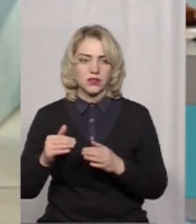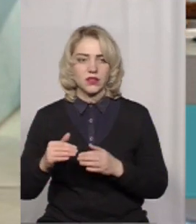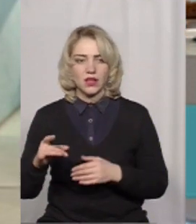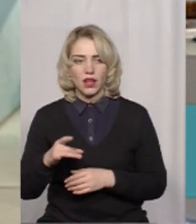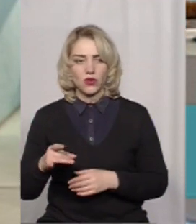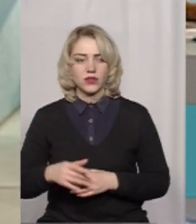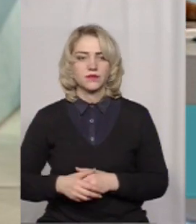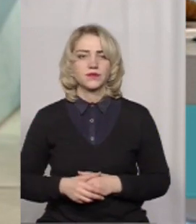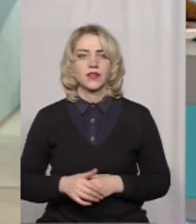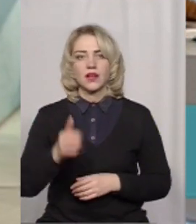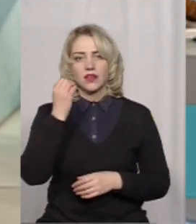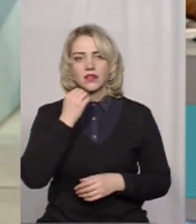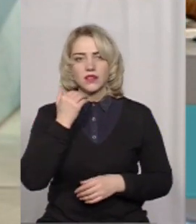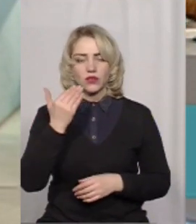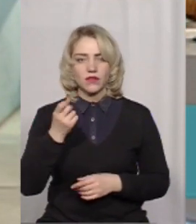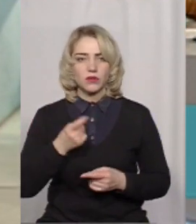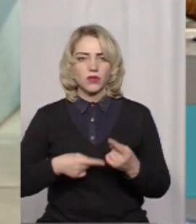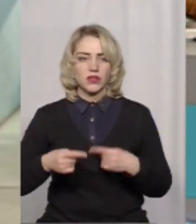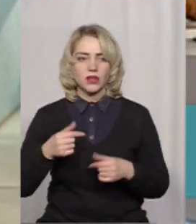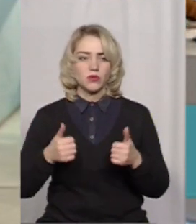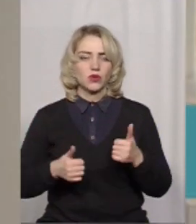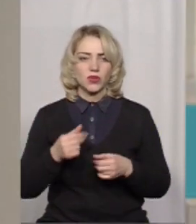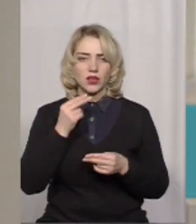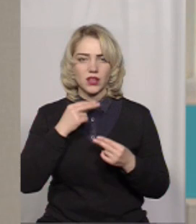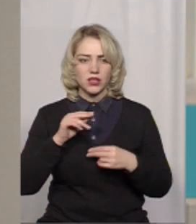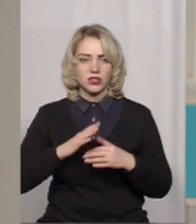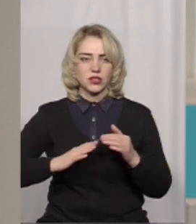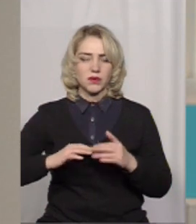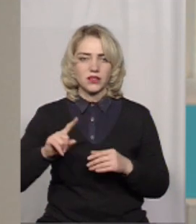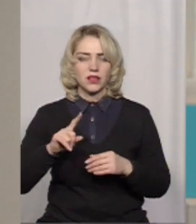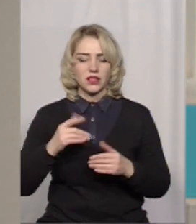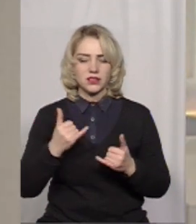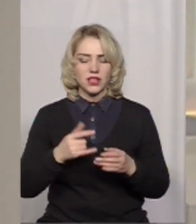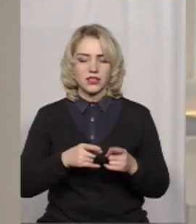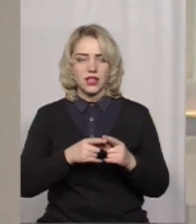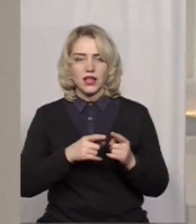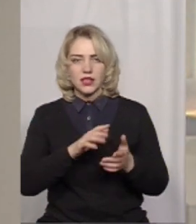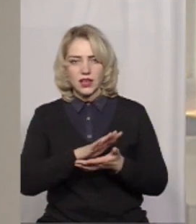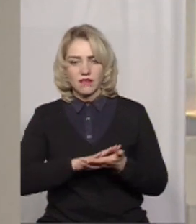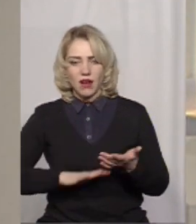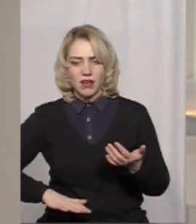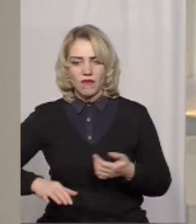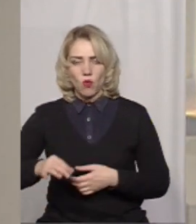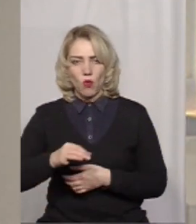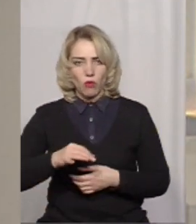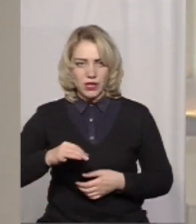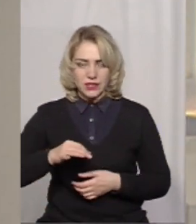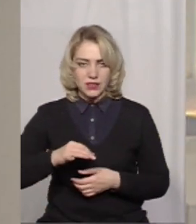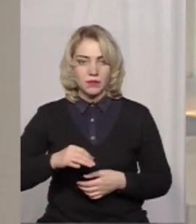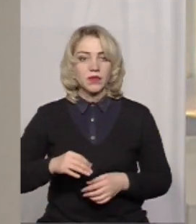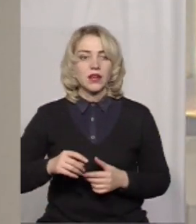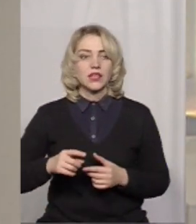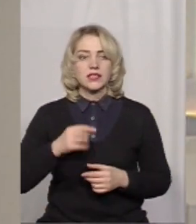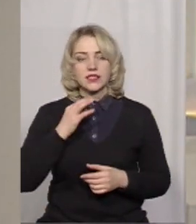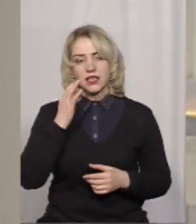І дякую вам. Повертаємося до конкурсу «Кращих практик», який зараз триває в області. Скажіть,